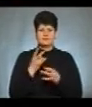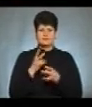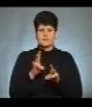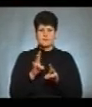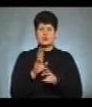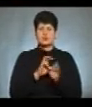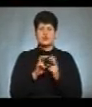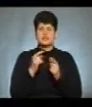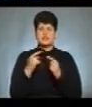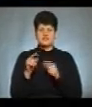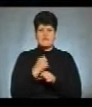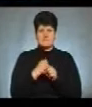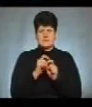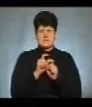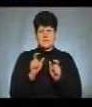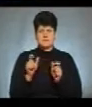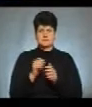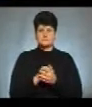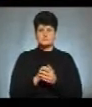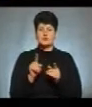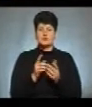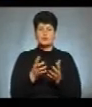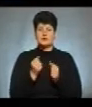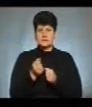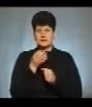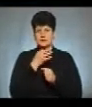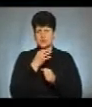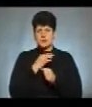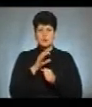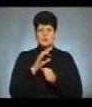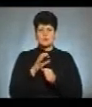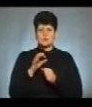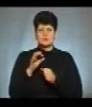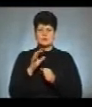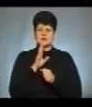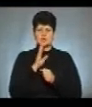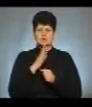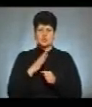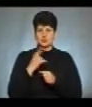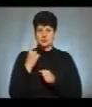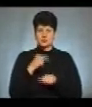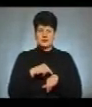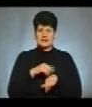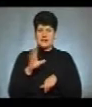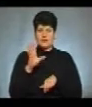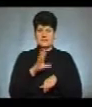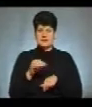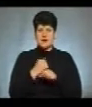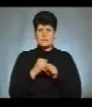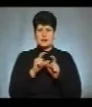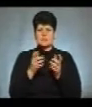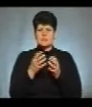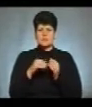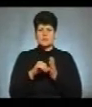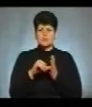в інших аптеках. Щоб отримати препарат, Ольга Гатала чекала в черзі годину. Каже, не у всіх аптеках, що беруть